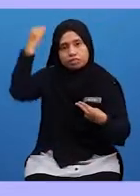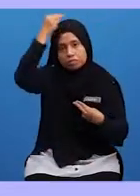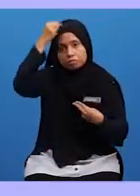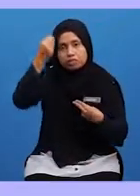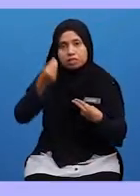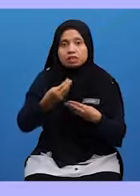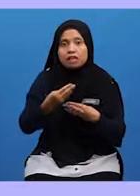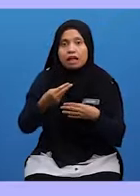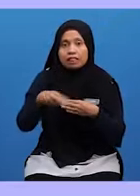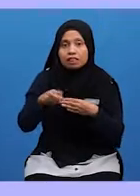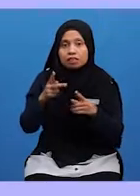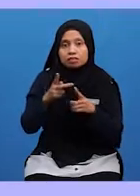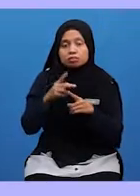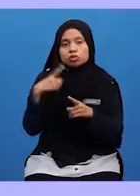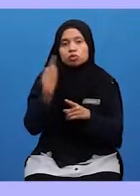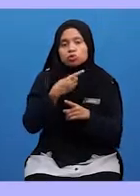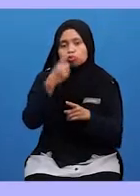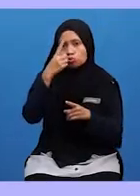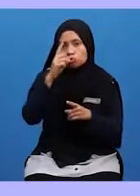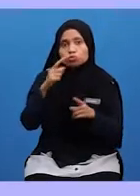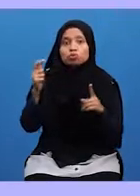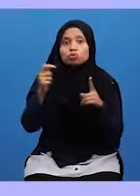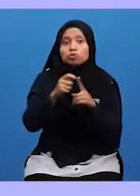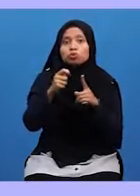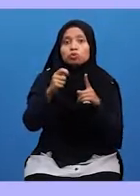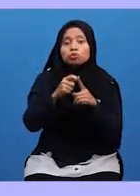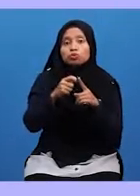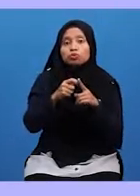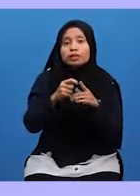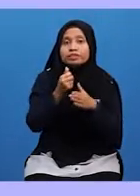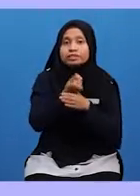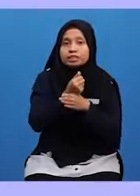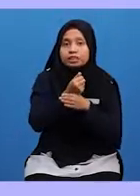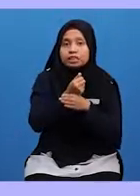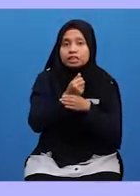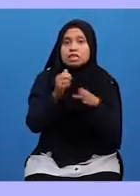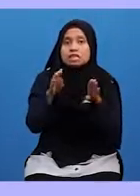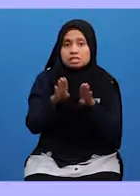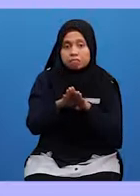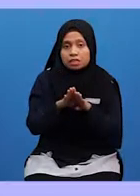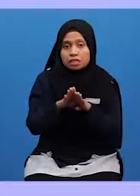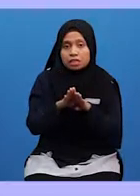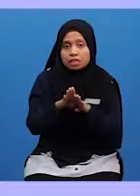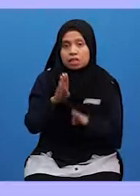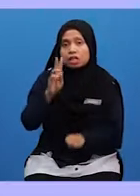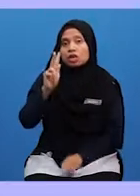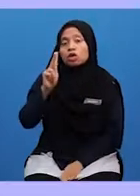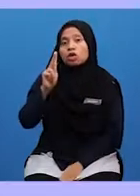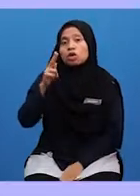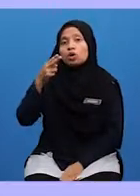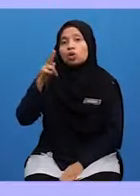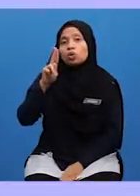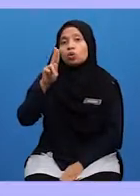kita ada banyak tujuan Antaranya ialah sebagai kudua hasanah